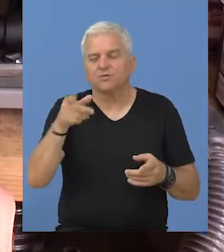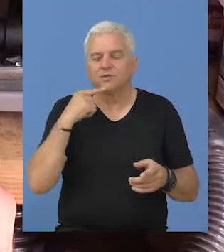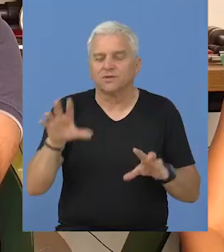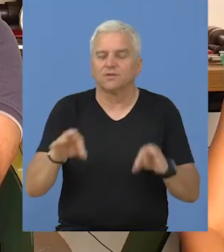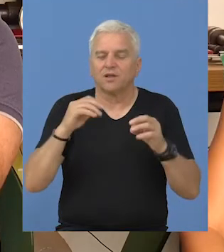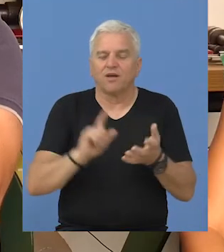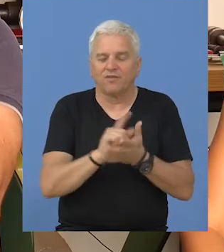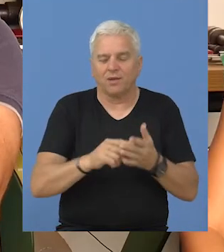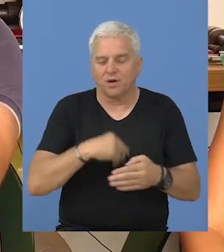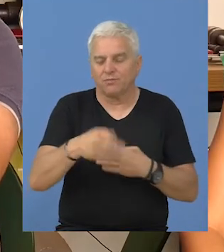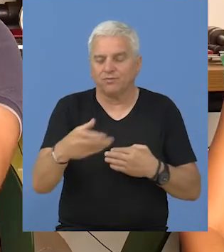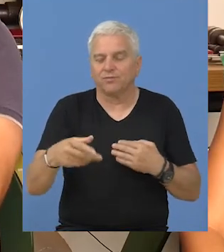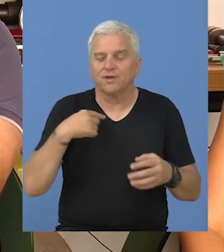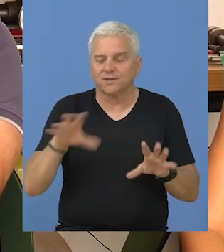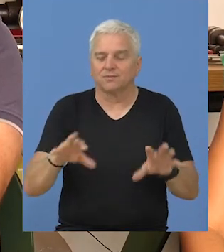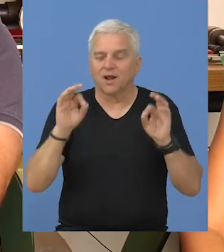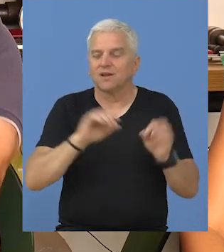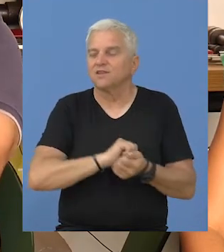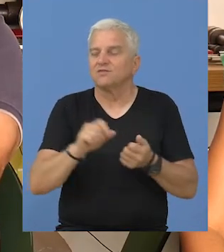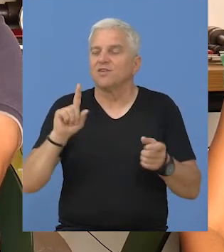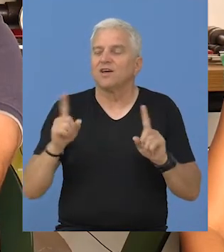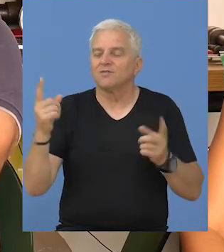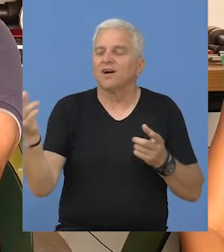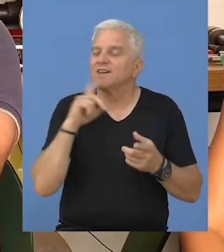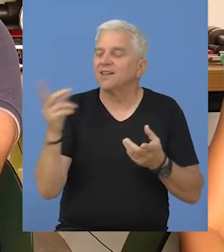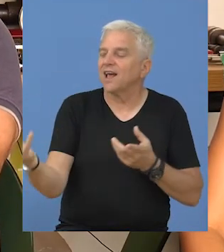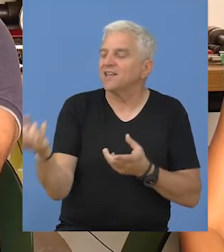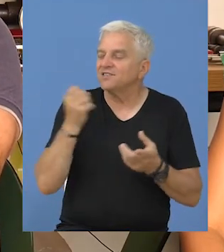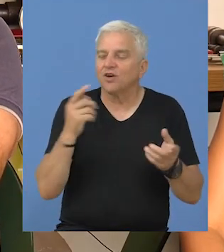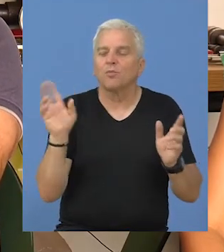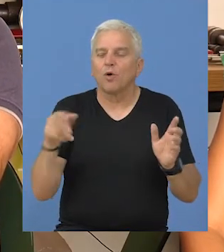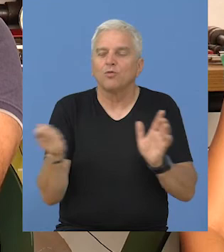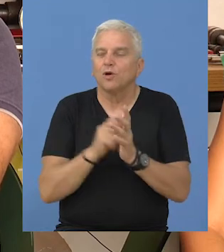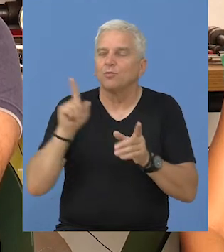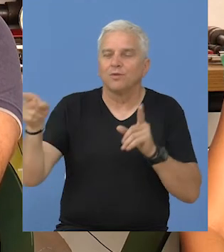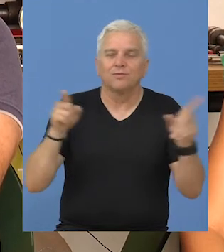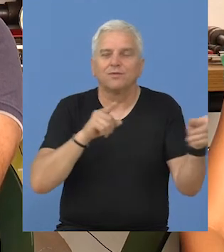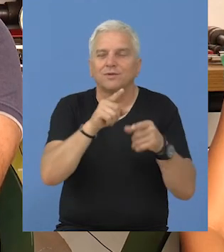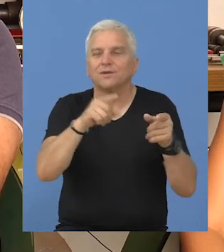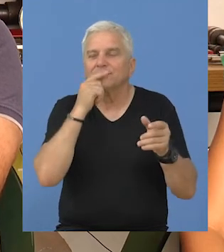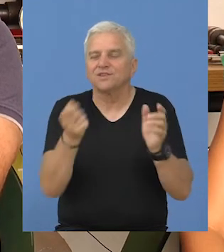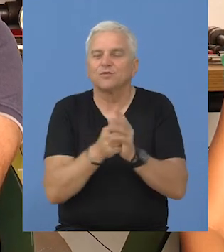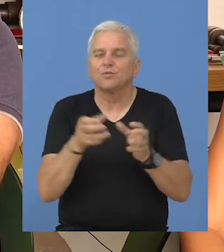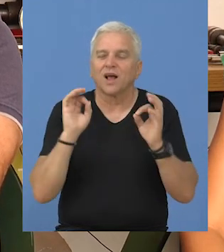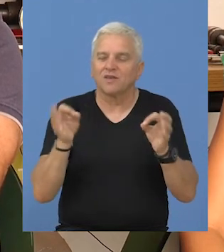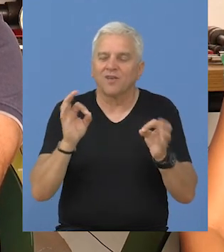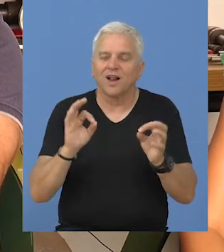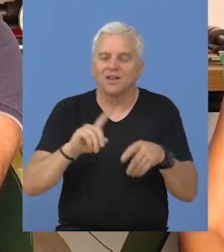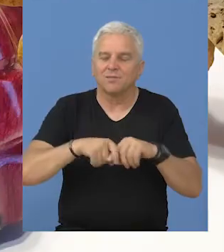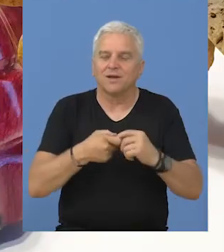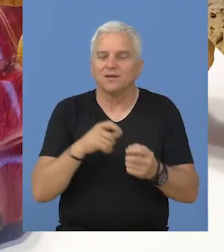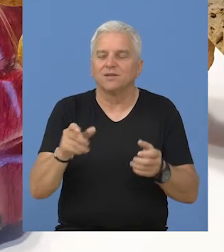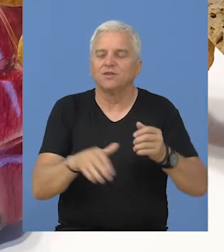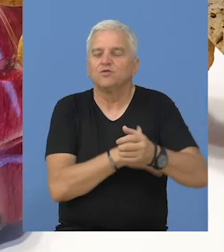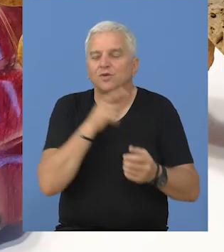na neku ruku posle određenog vremena pronašao sve moguće izvore i sve ono, dakle, mogu da kupim kvalitetan